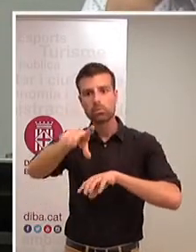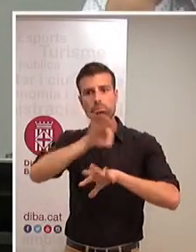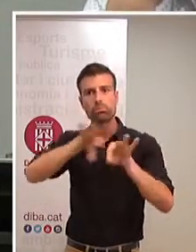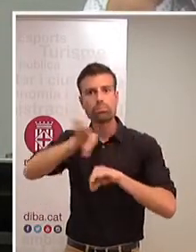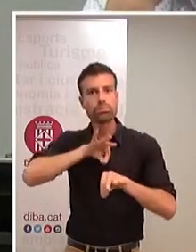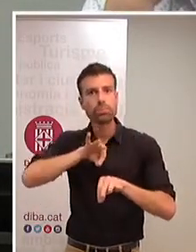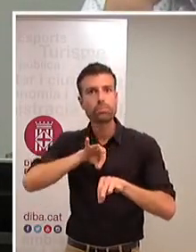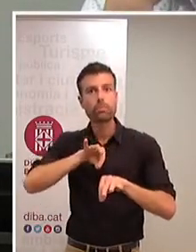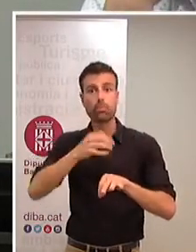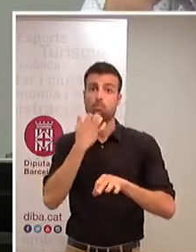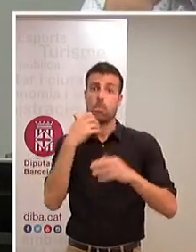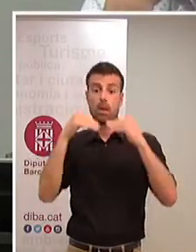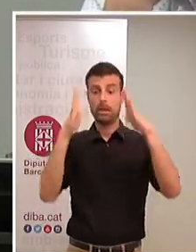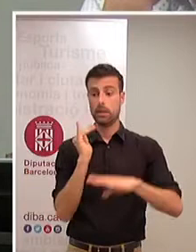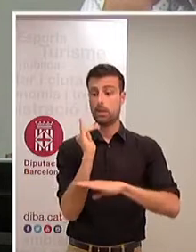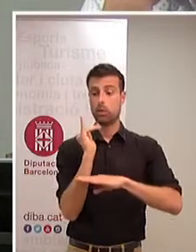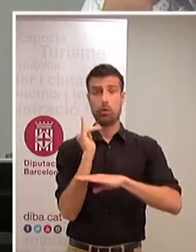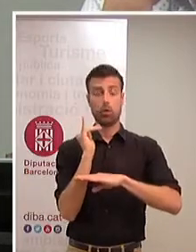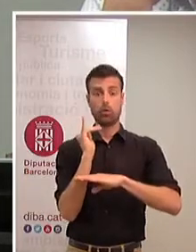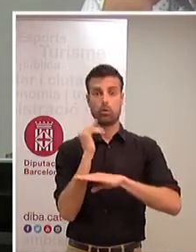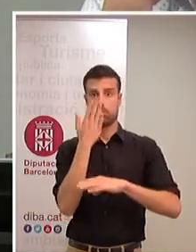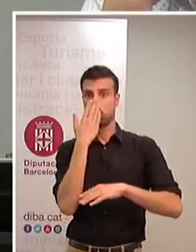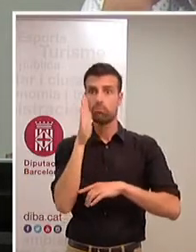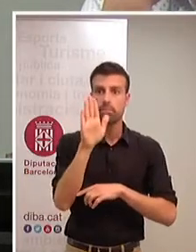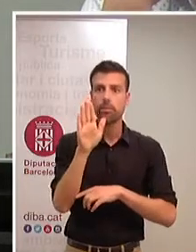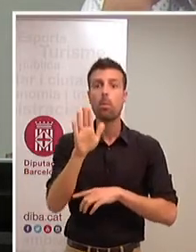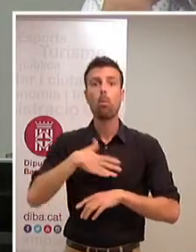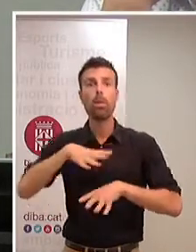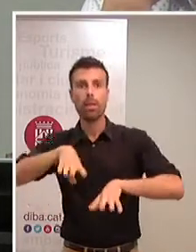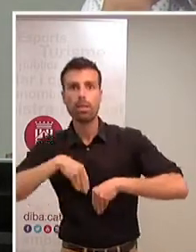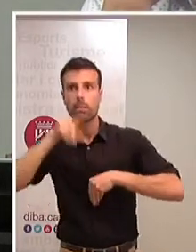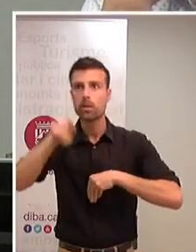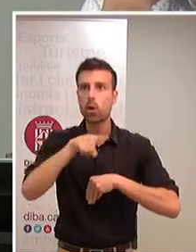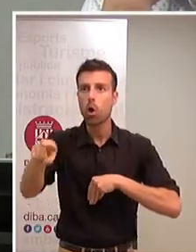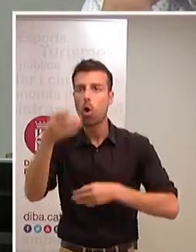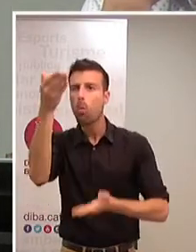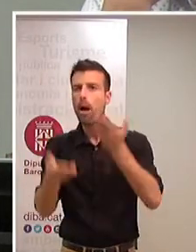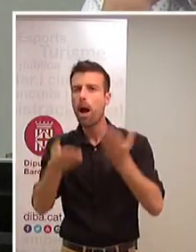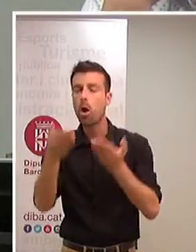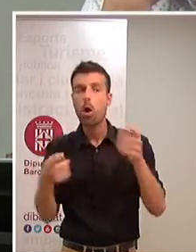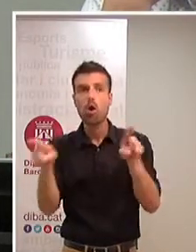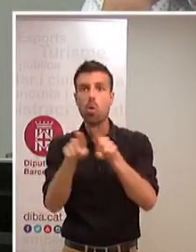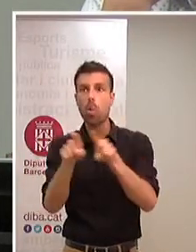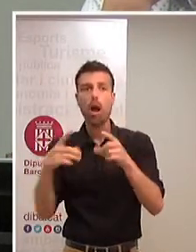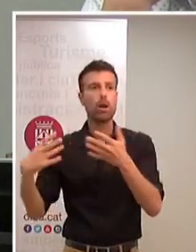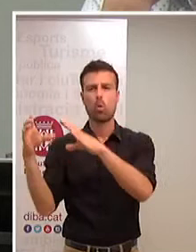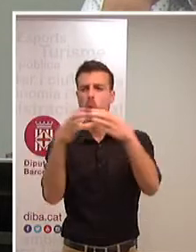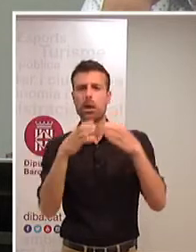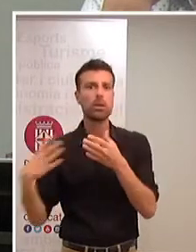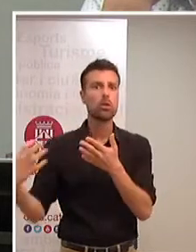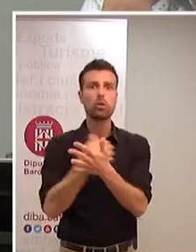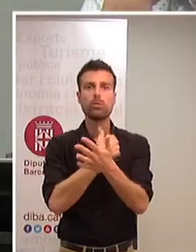és al capdavant d'una institució seran acceptades o valorades de la mateixa manera per els diferents col·lectius.